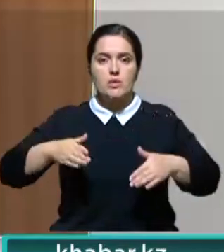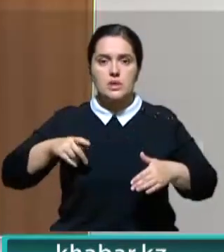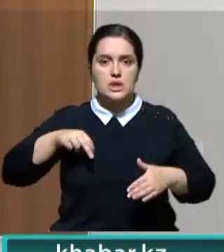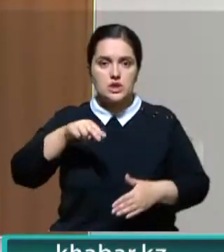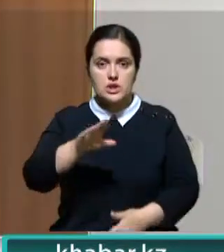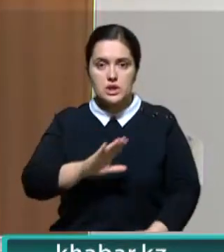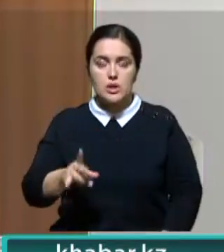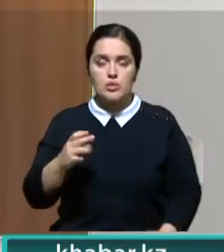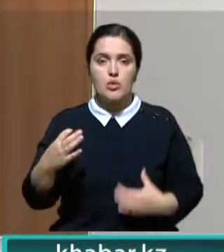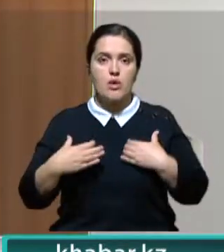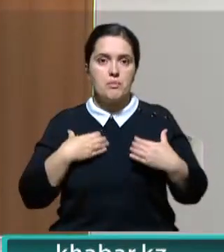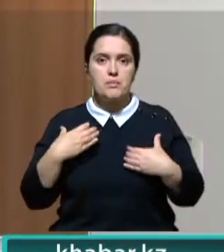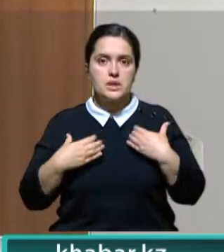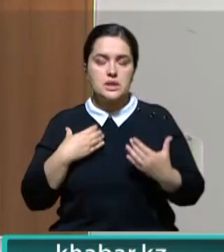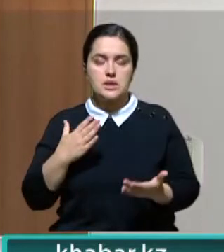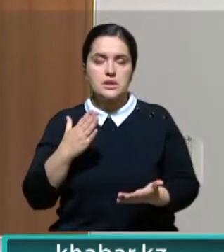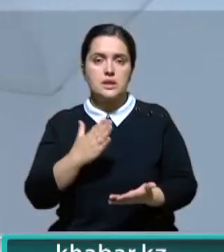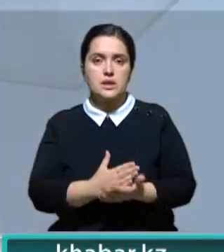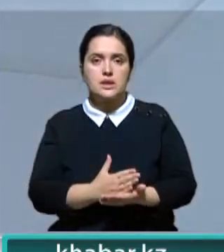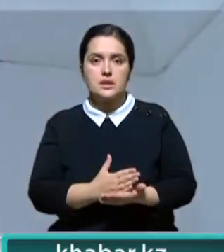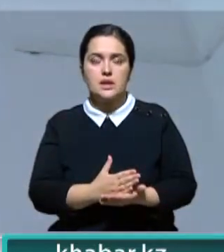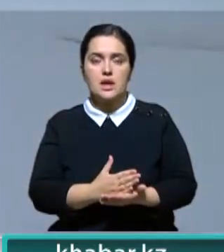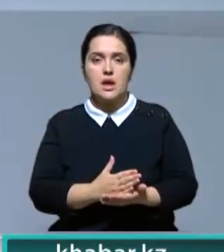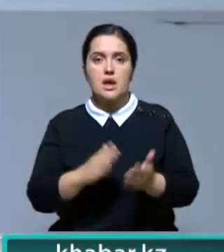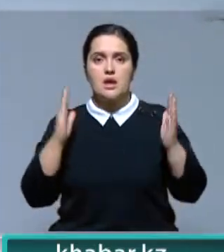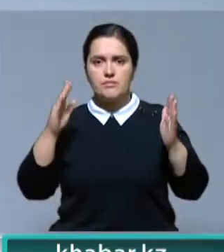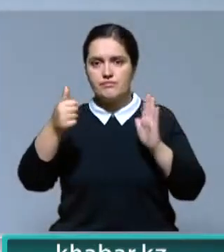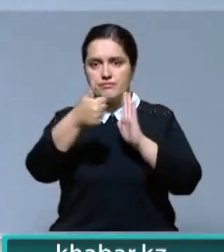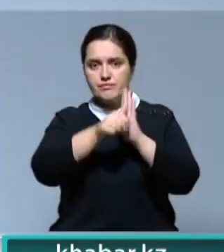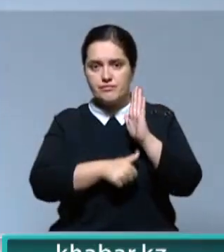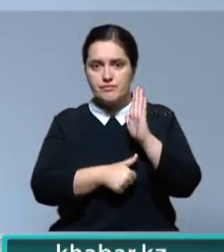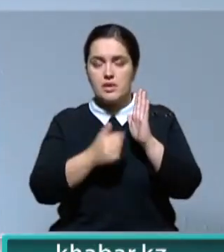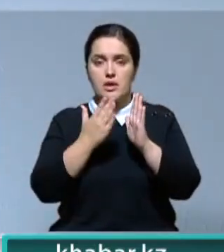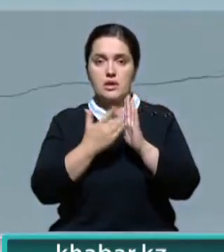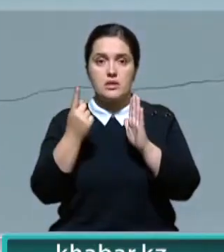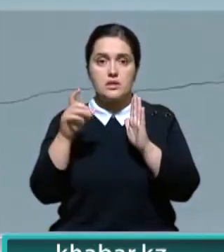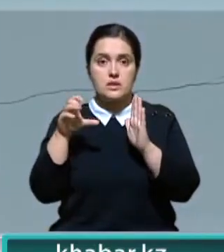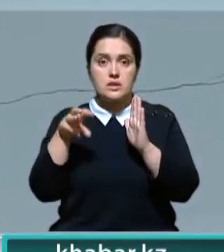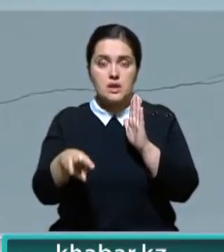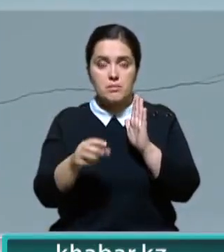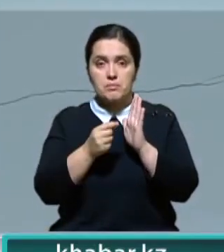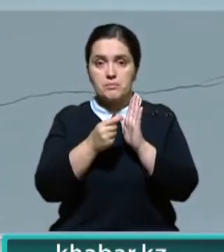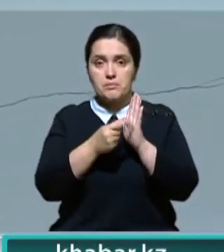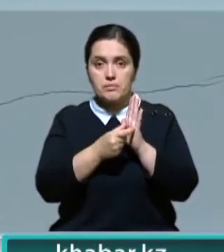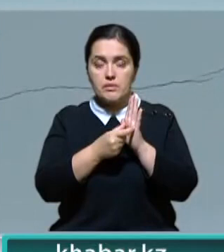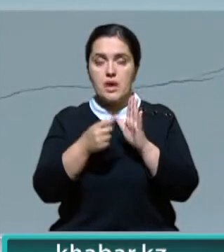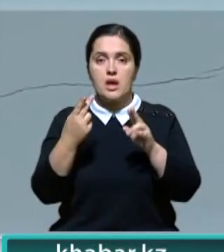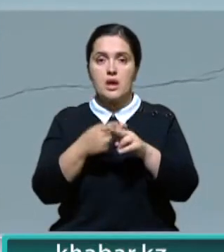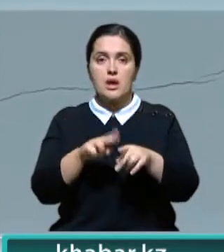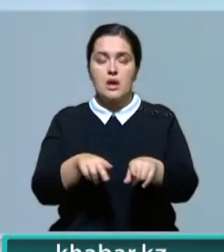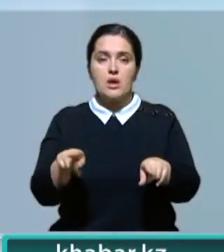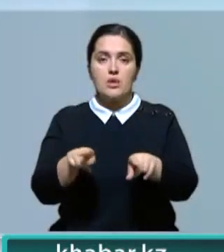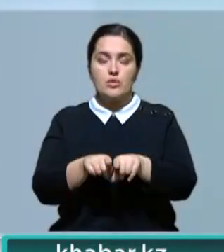Но опасаться здесь есть чего, говорят пациенты. Вдоль стен пошли трещины шириной больше сантиметра. Буквально отделяется от них и